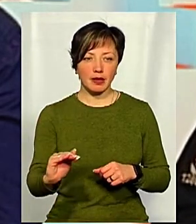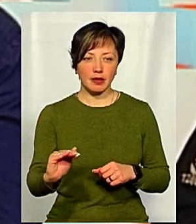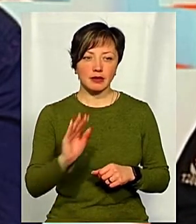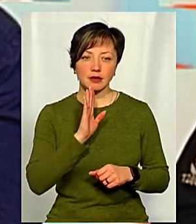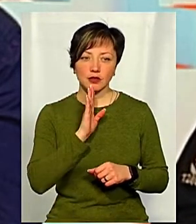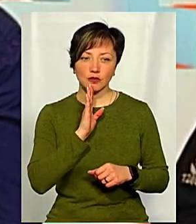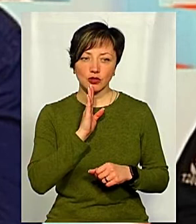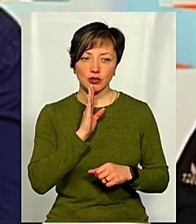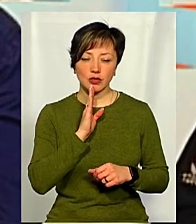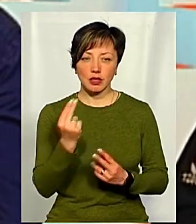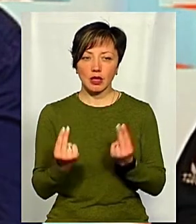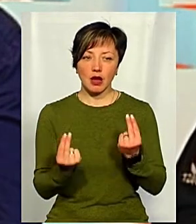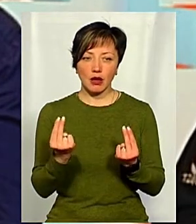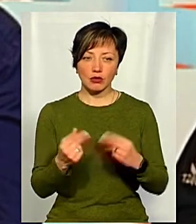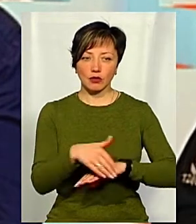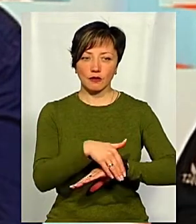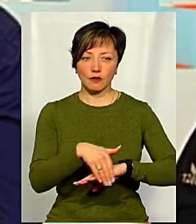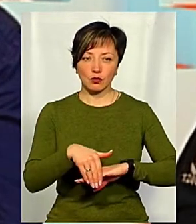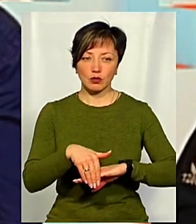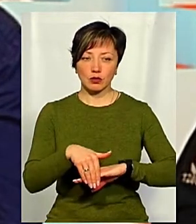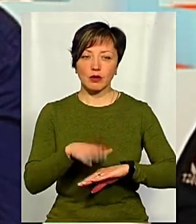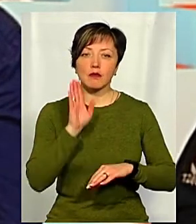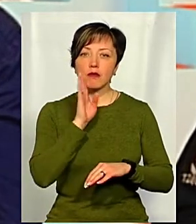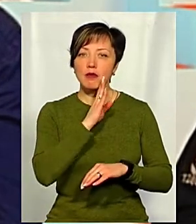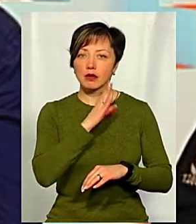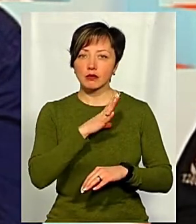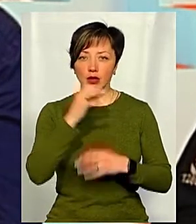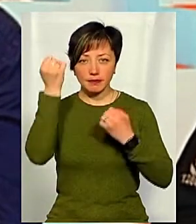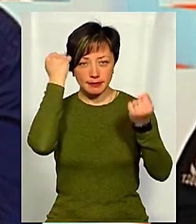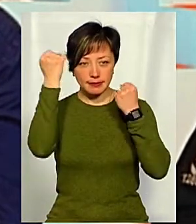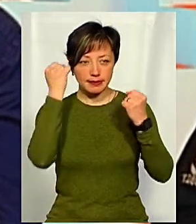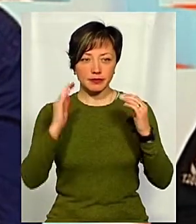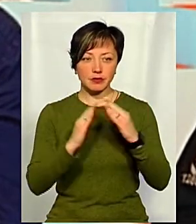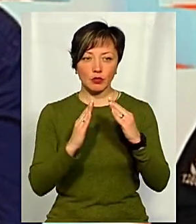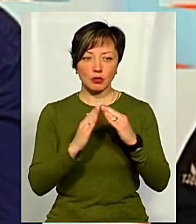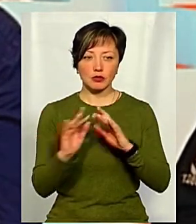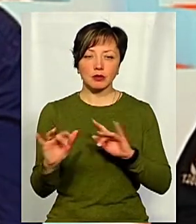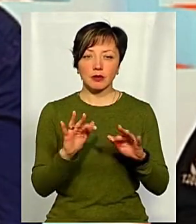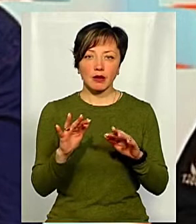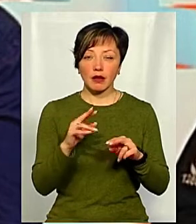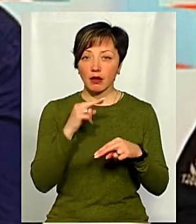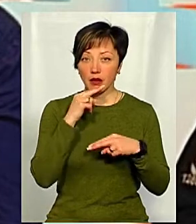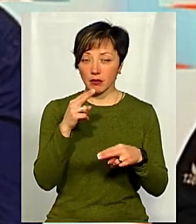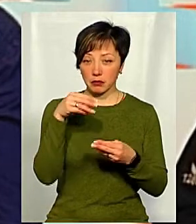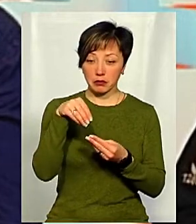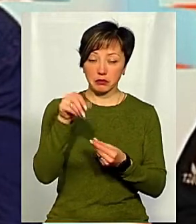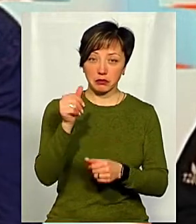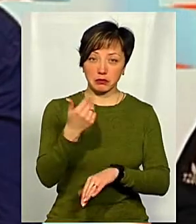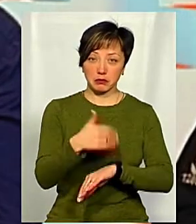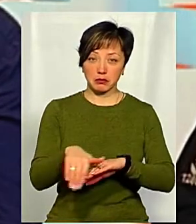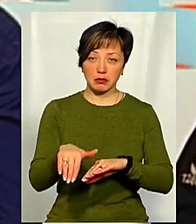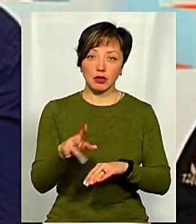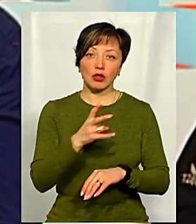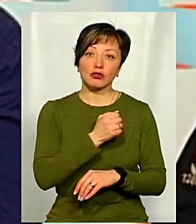дівчинка, граючись в дворі, і мати була заклопотана домашніми справами, не вгледіла, коли вона пішла з двору,